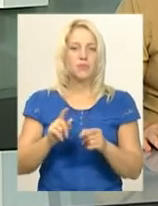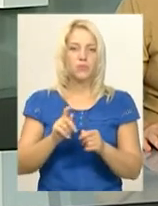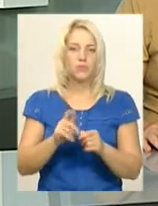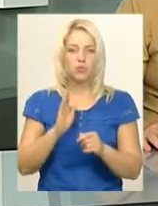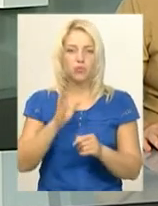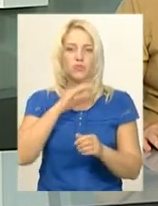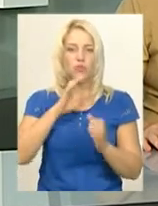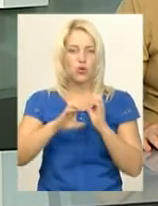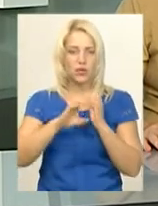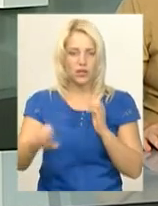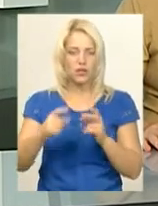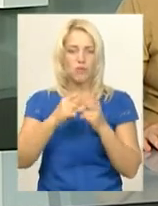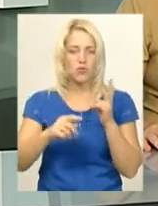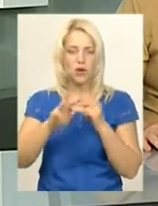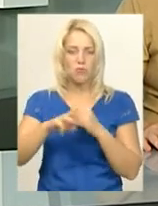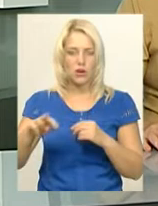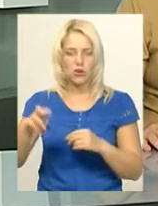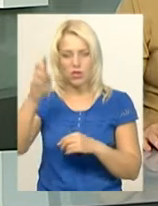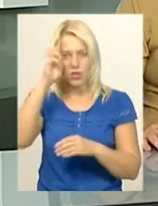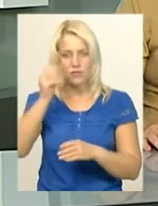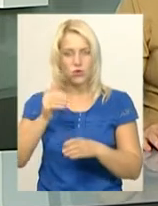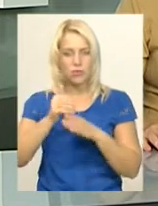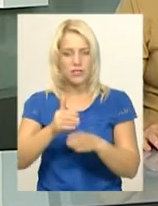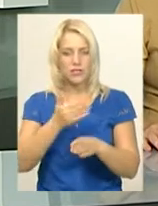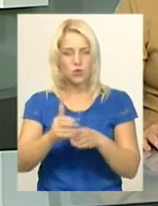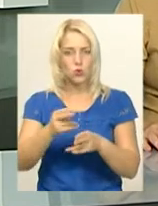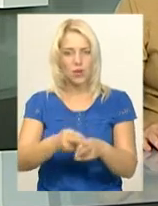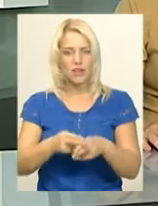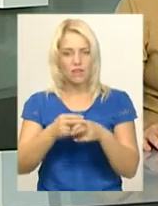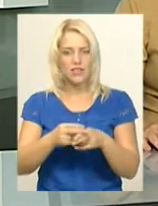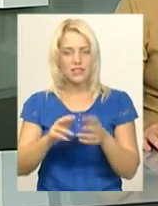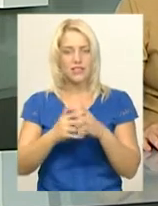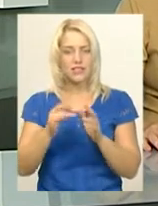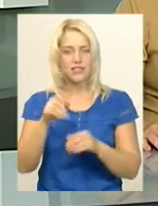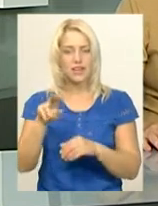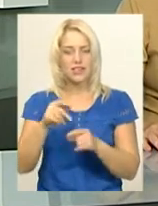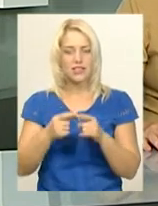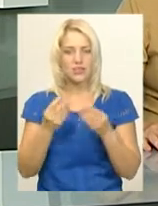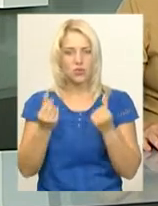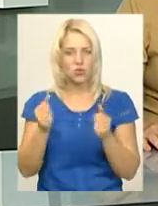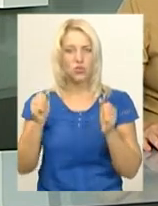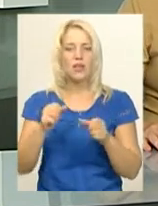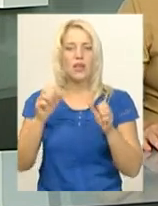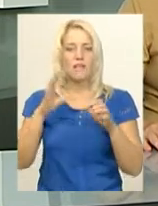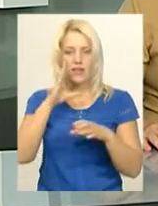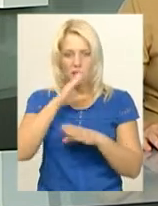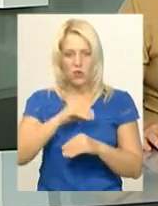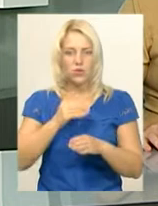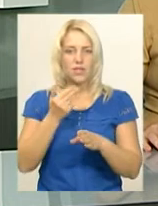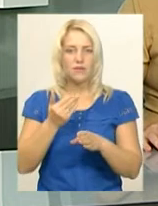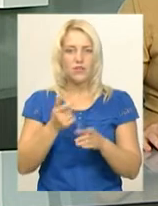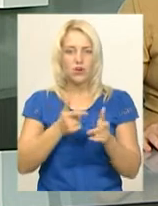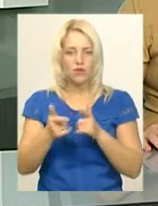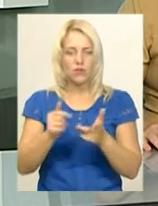державної субвенції виділила Дунаєвецька міська рада. За ці гроші вдалося виготовити частину технічної документації. А щоб